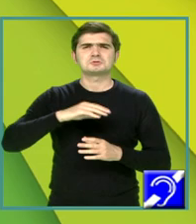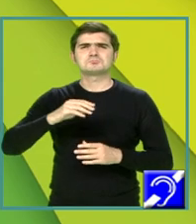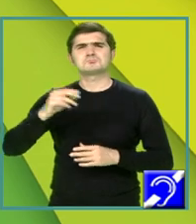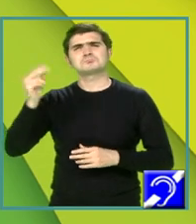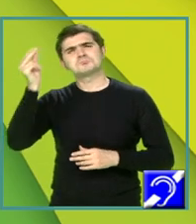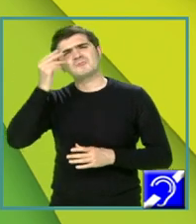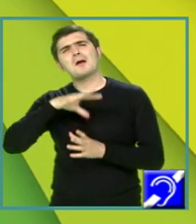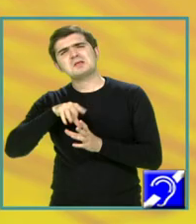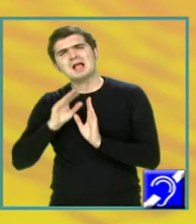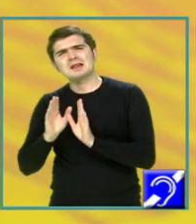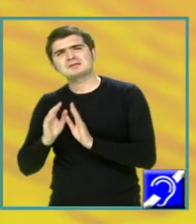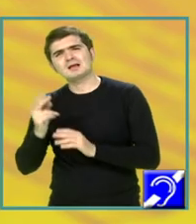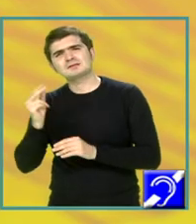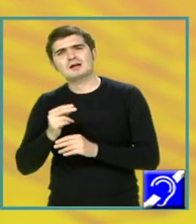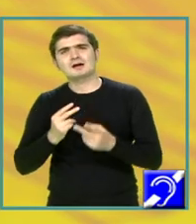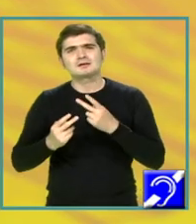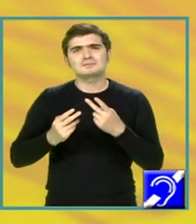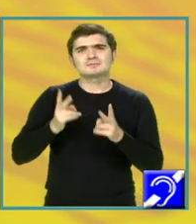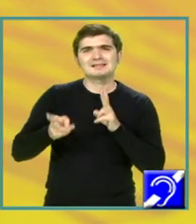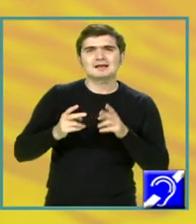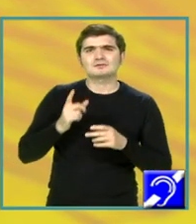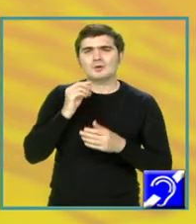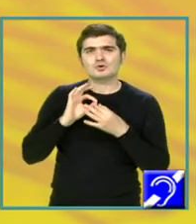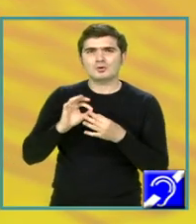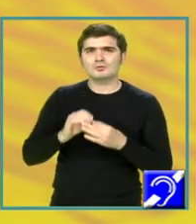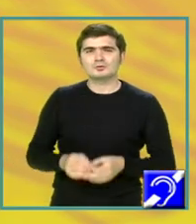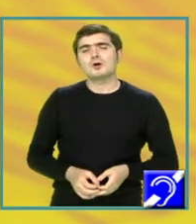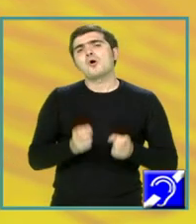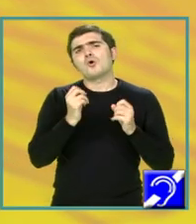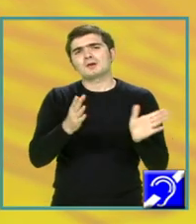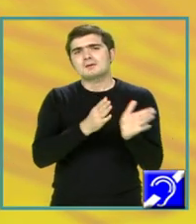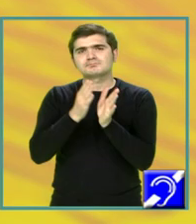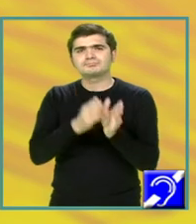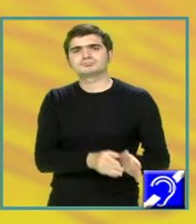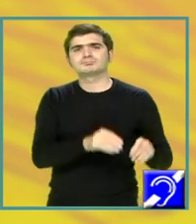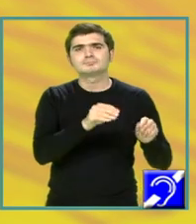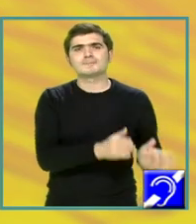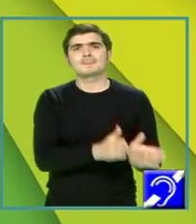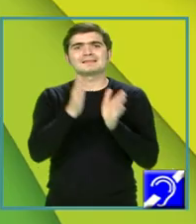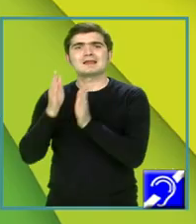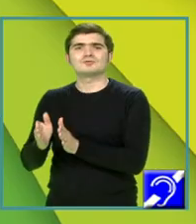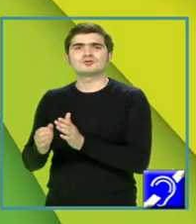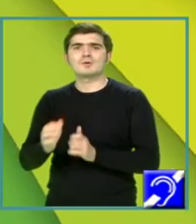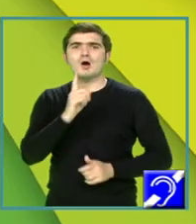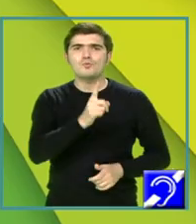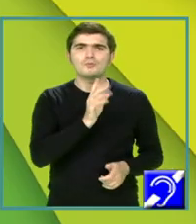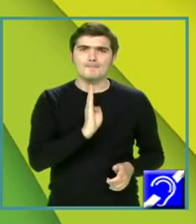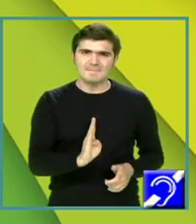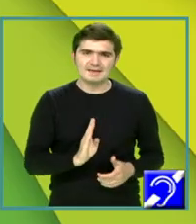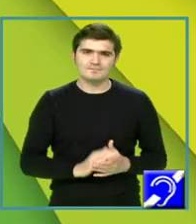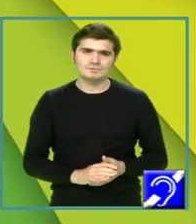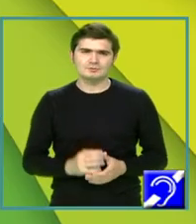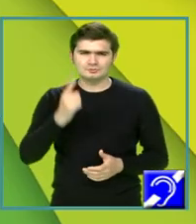tratează pe colaboratori. Dragi elevi, vom trece la punctul B, subiectul 1, punctul B. Știți foarte bine,